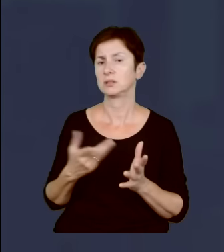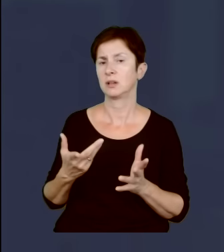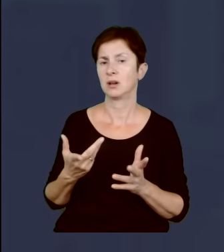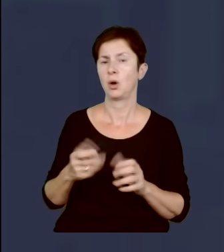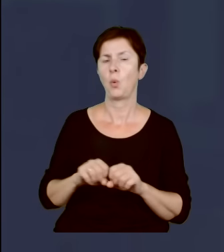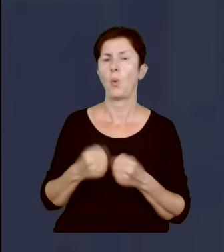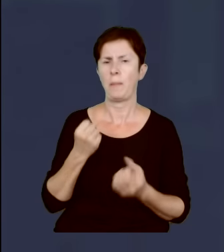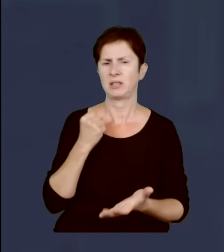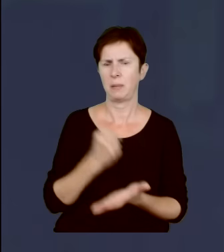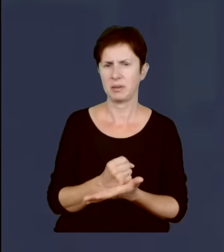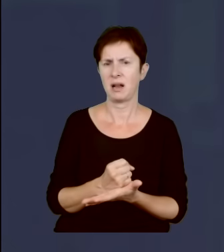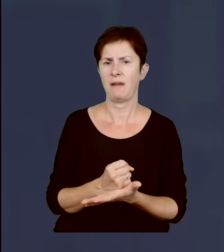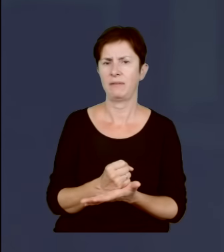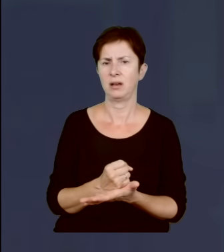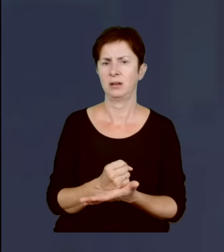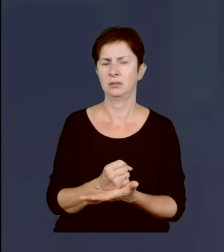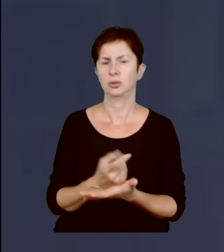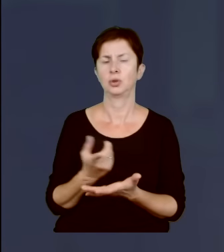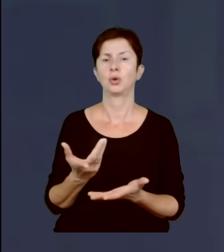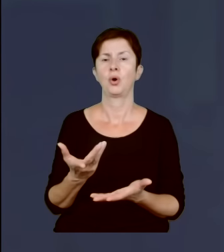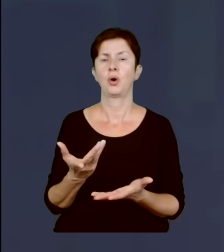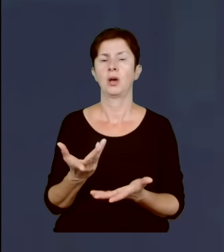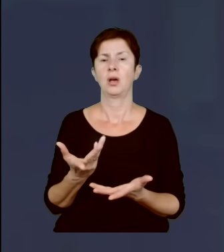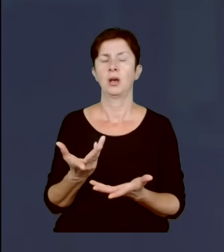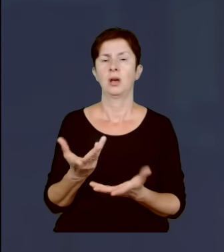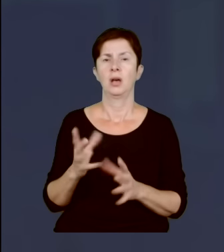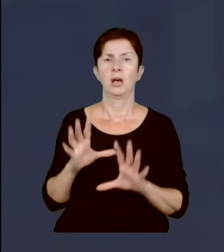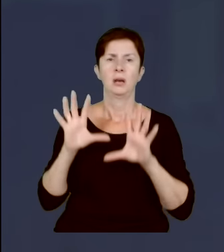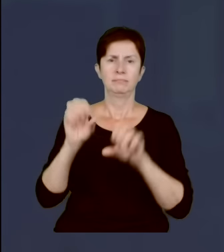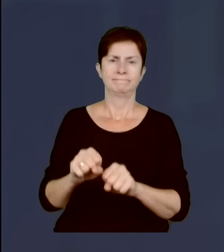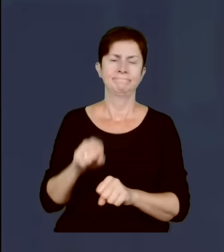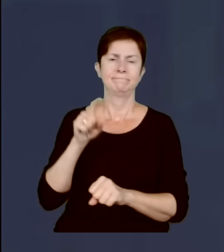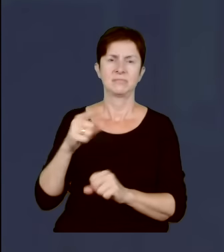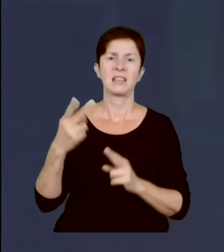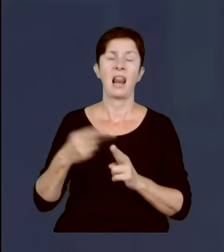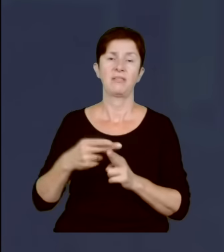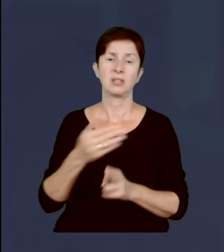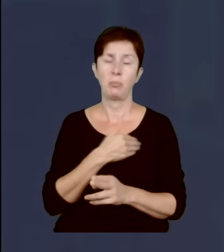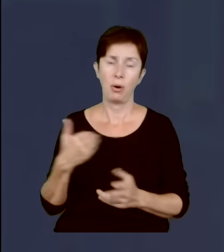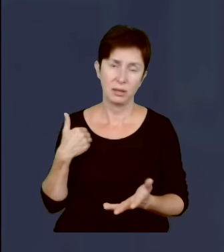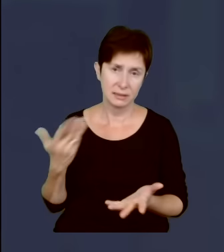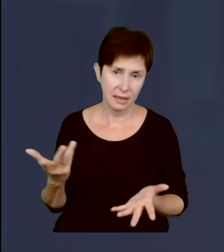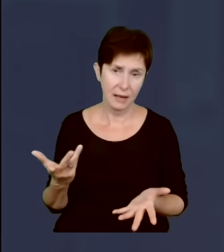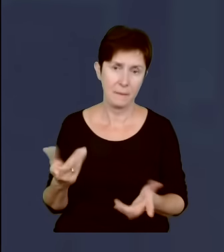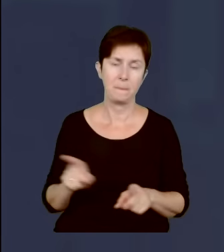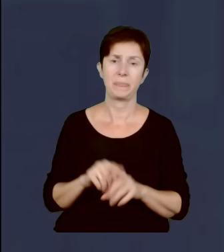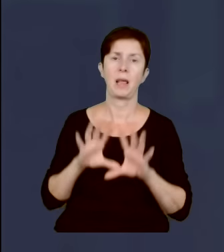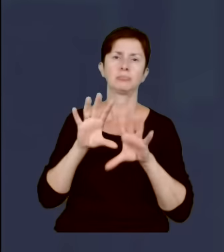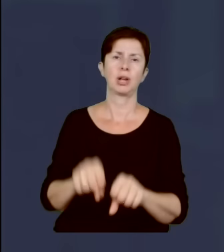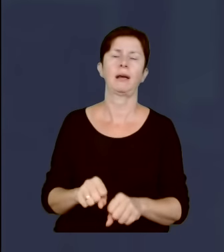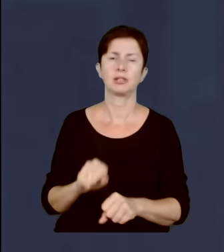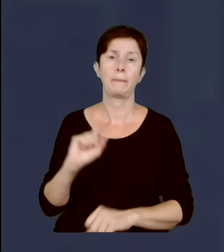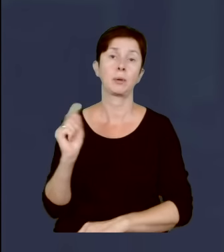prawa, ewidentnym łamaniem prawa, no to jest oczywiście przejęcie siłowe telewizji polskiej, to jest przejęcie prokuratury,